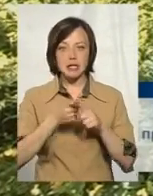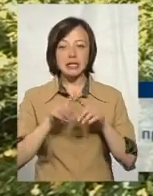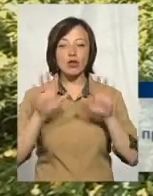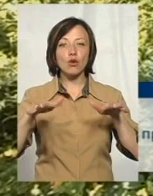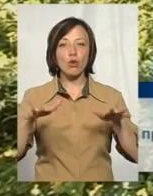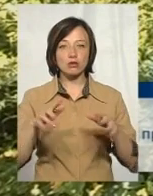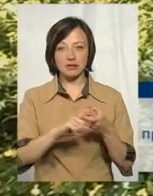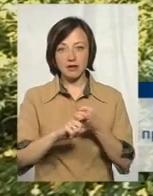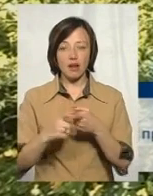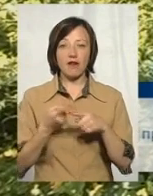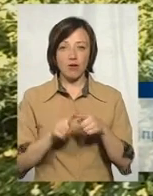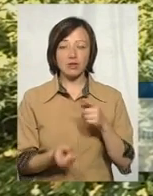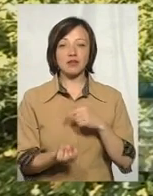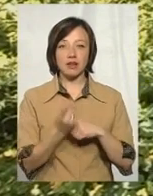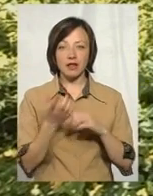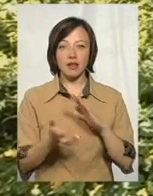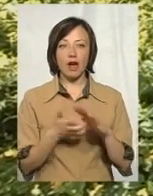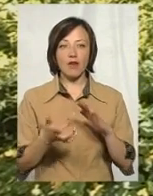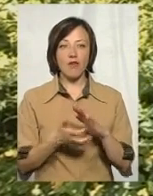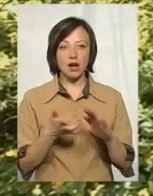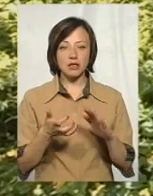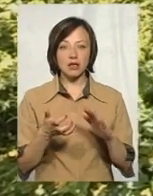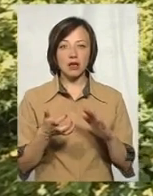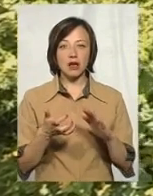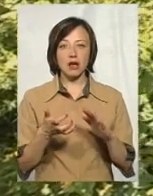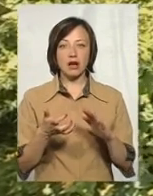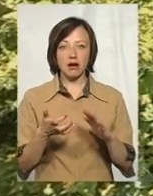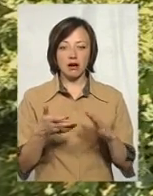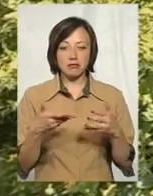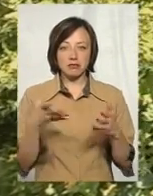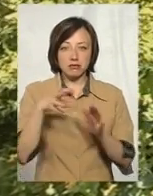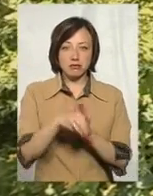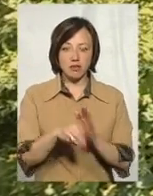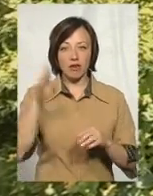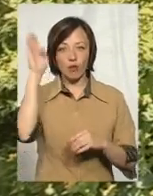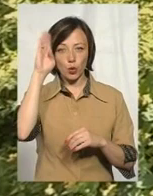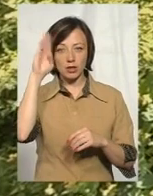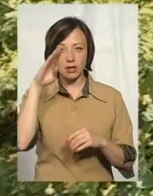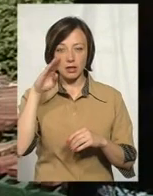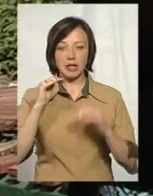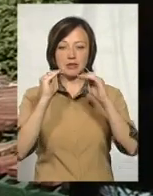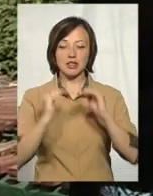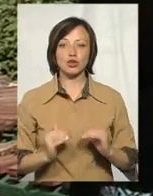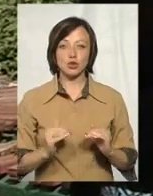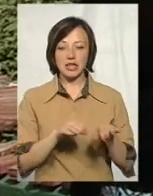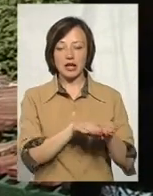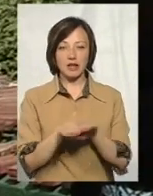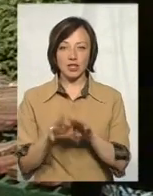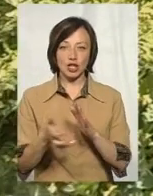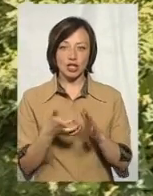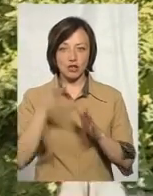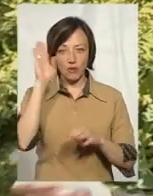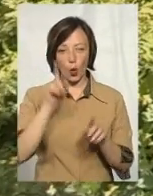опадів. От звідси йде нехватка живлення, падають рівні і нестача води.